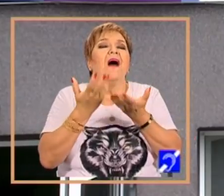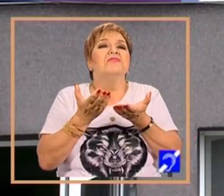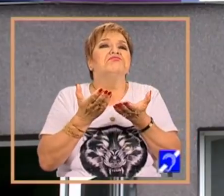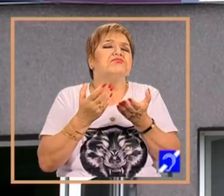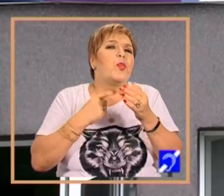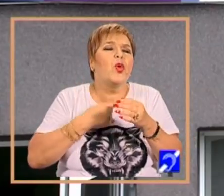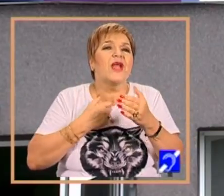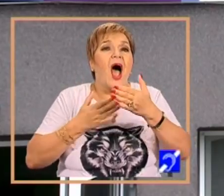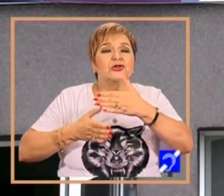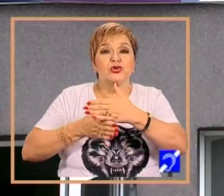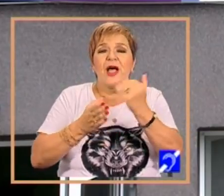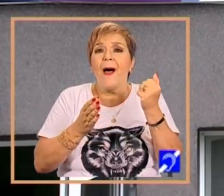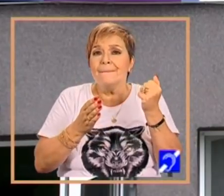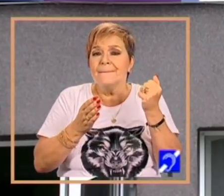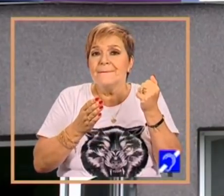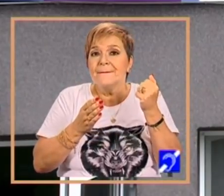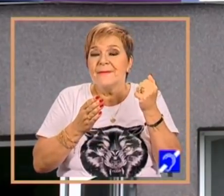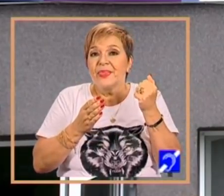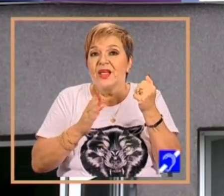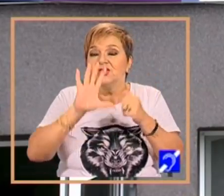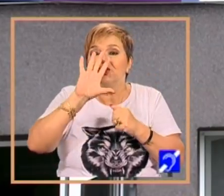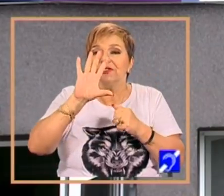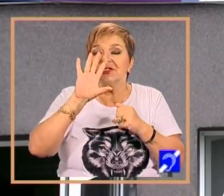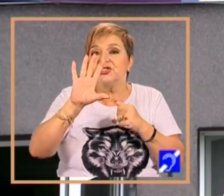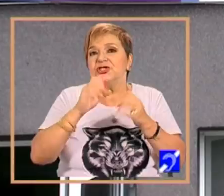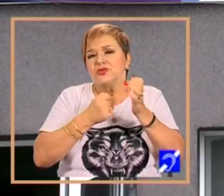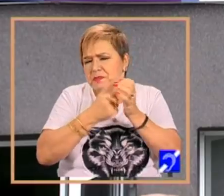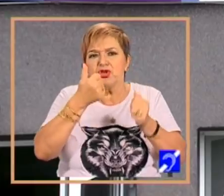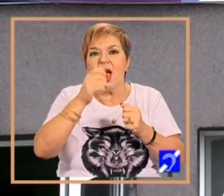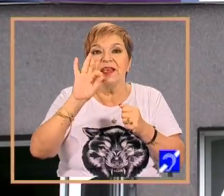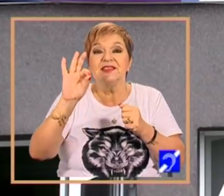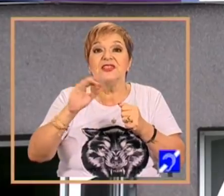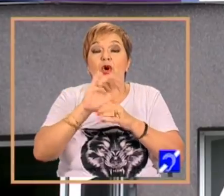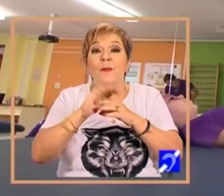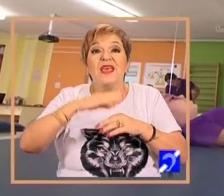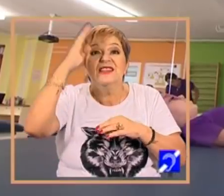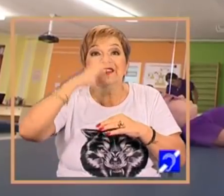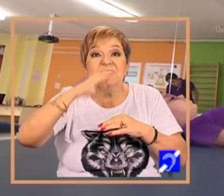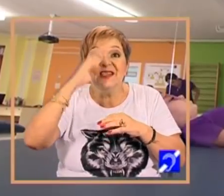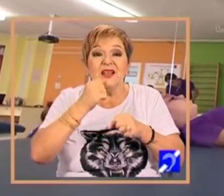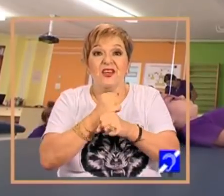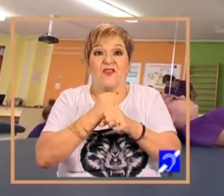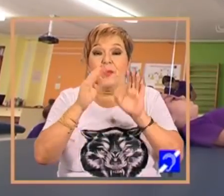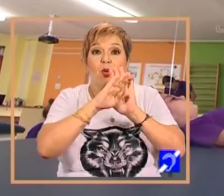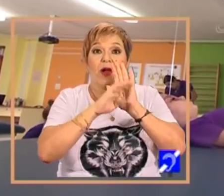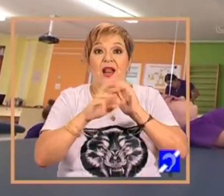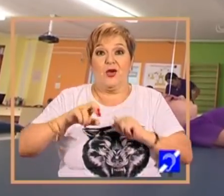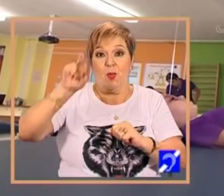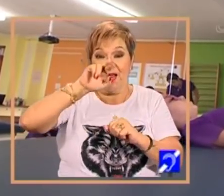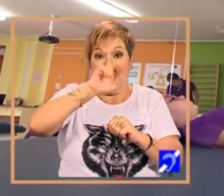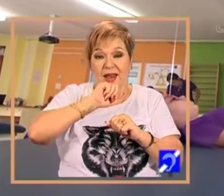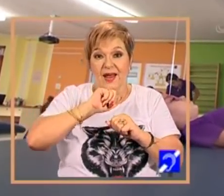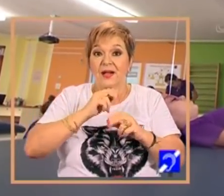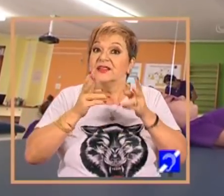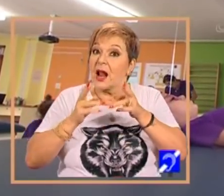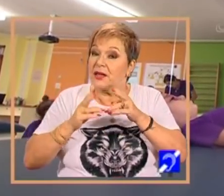pentru 55-60 de copii terapie zilnic la Centrul Maria Beatriz și mă refer la terapie